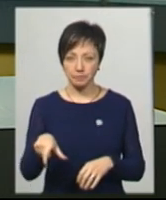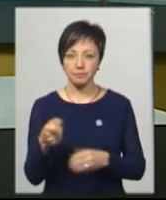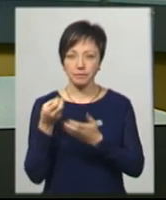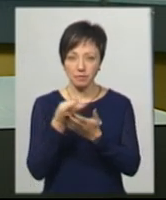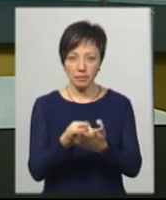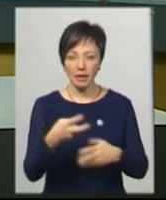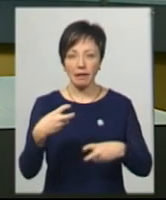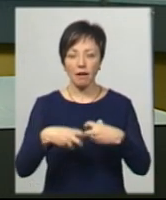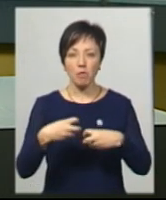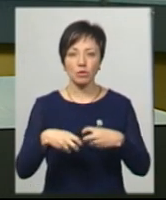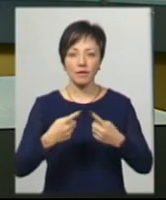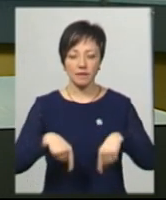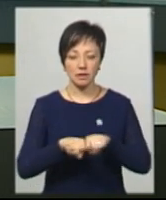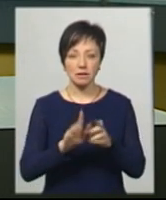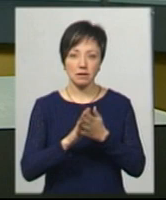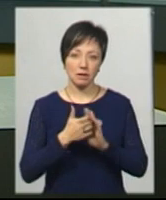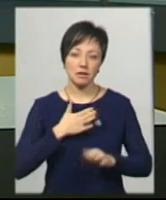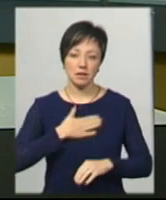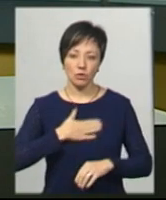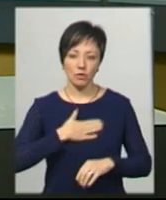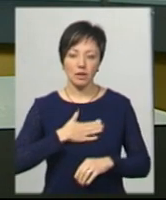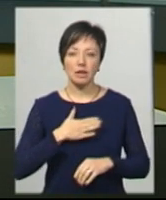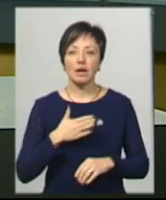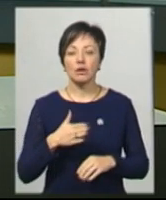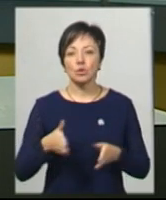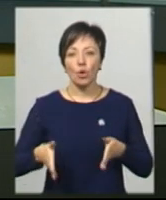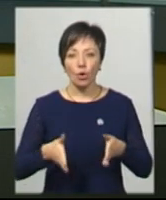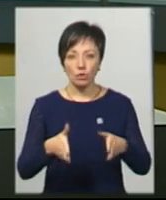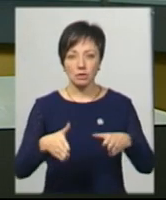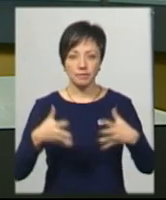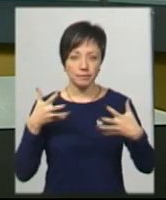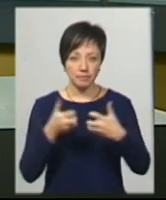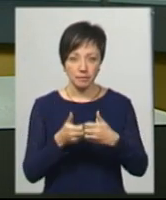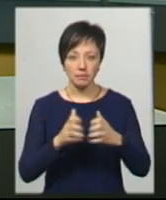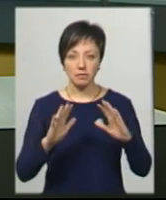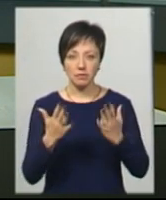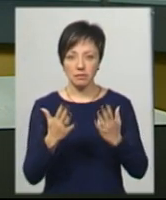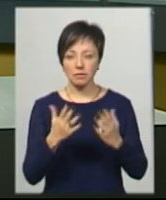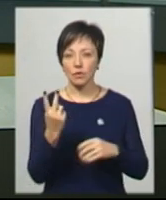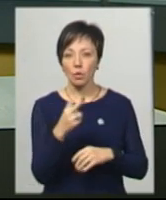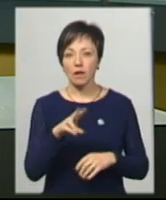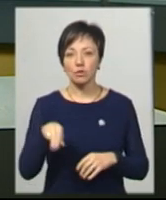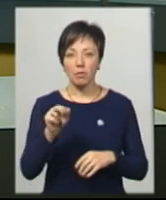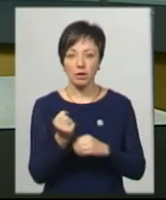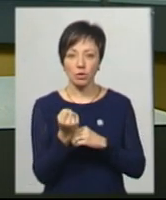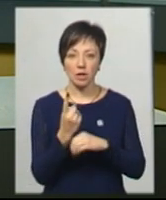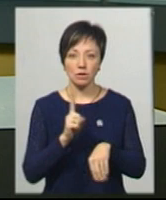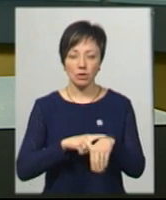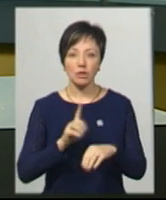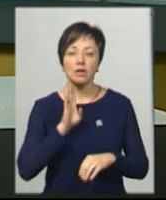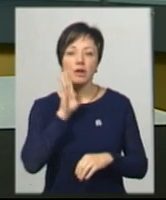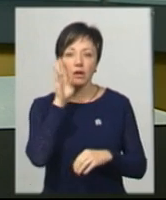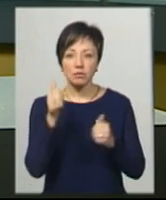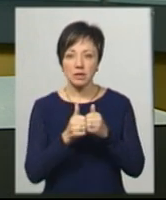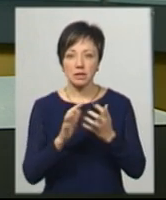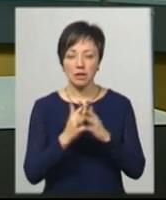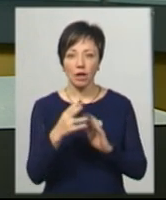травматологічному відділенні. Їхній стан задовільний. Нагадаю, дорожня транспортна пригода сталася 2 листопада близько 11 години ранку